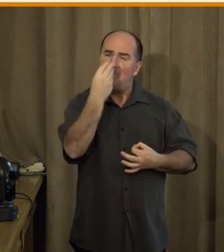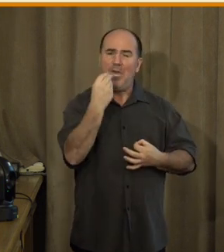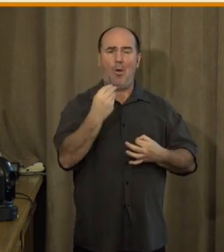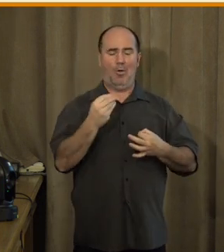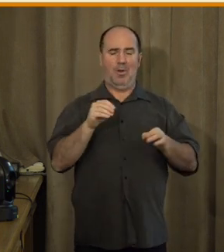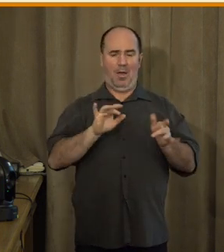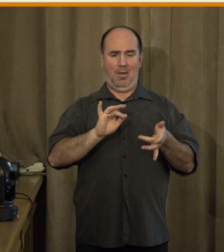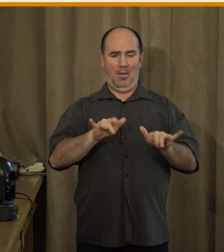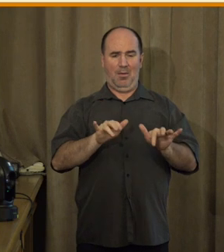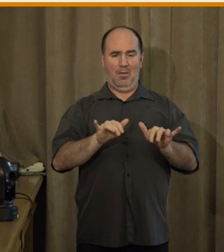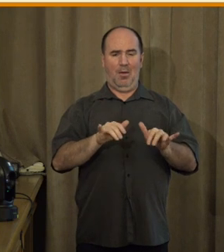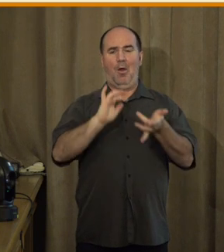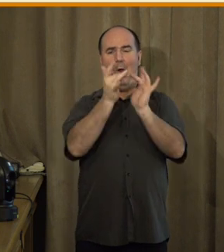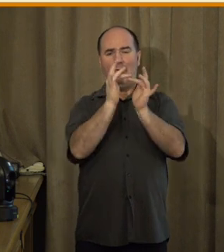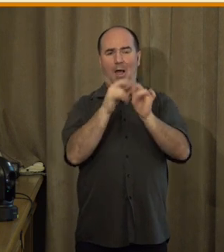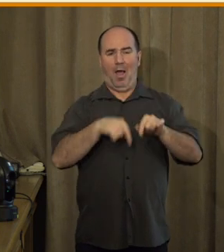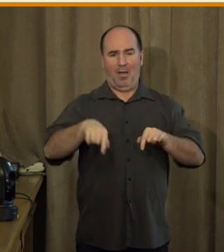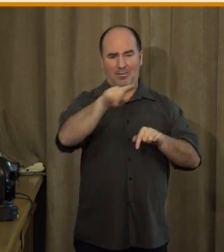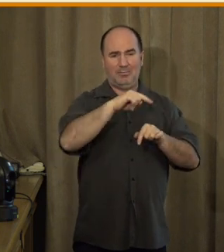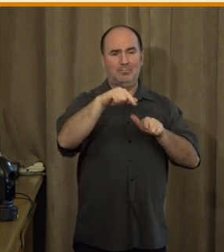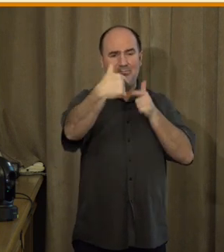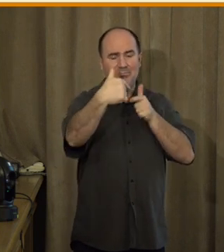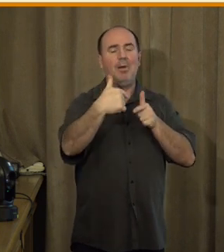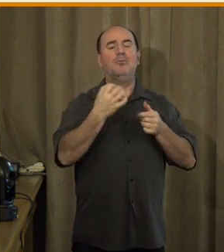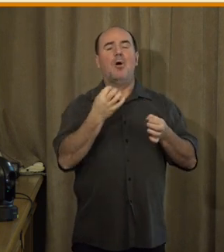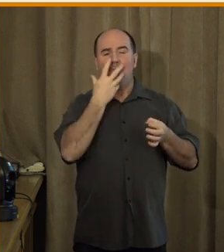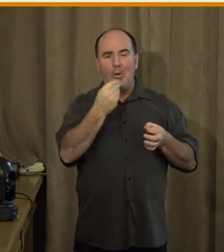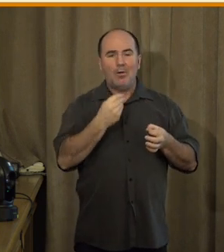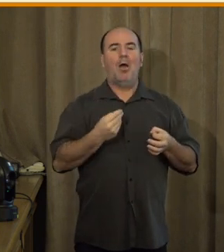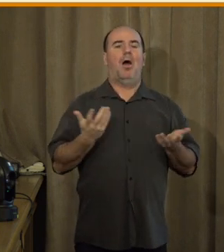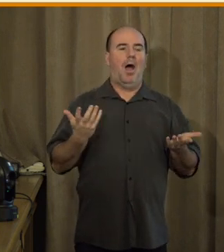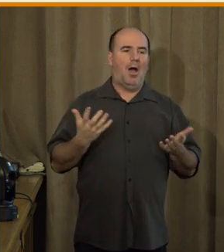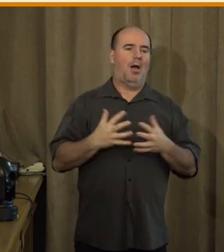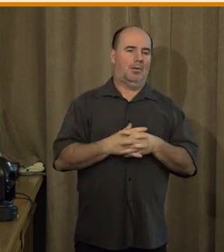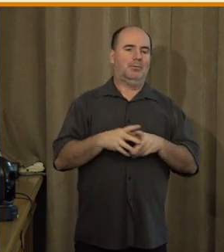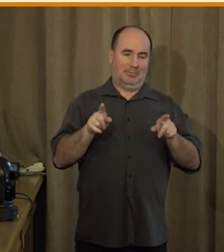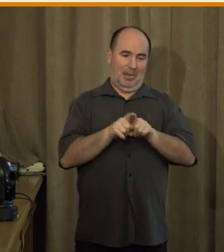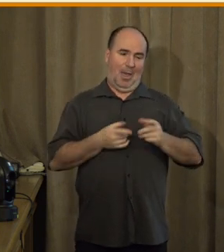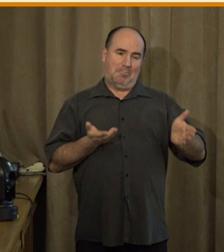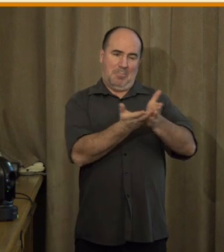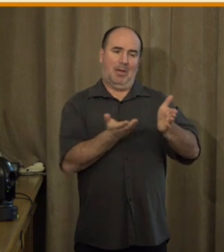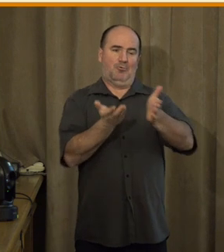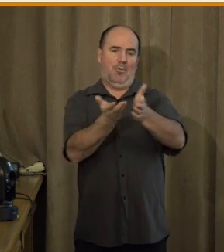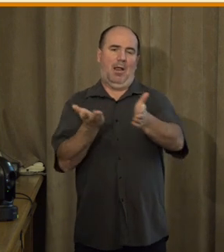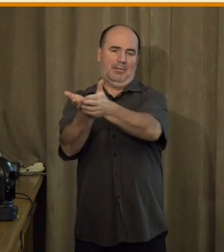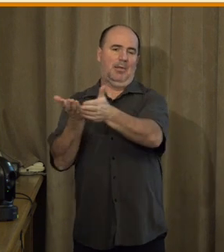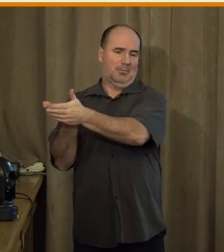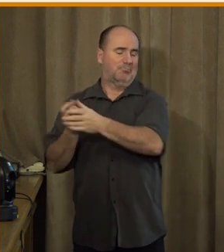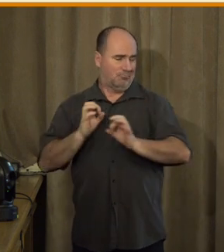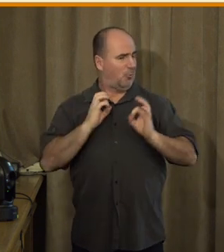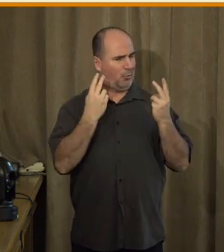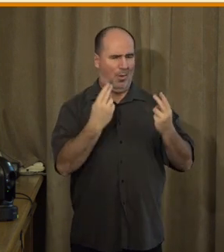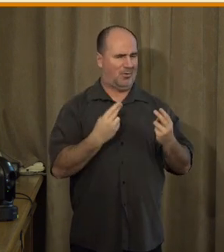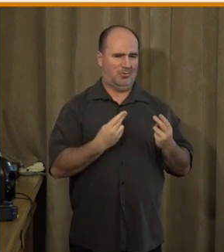alternativy a jakým způsobem je lze řešit. V posledním slajdu bych